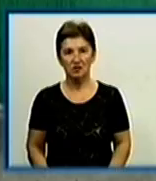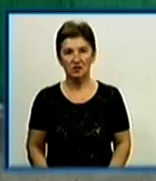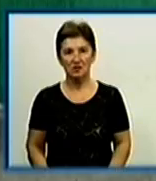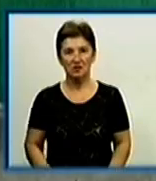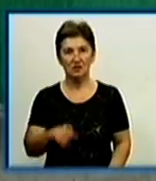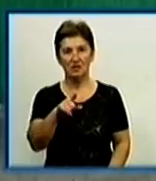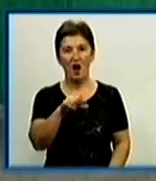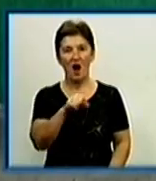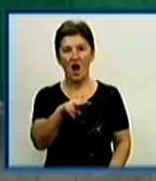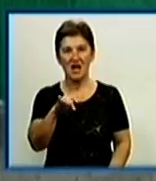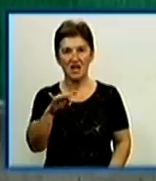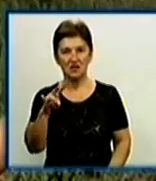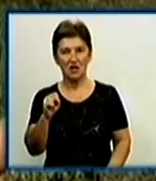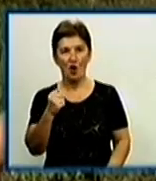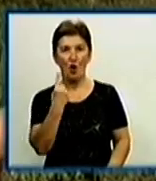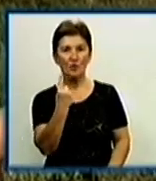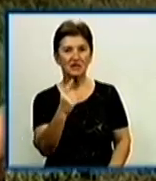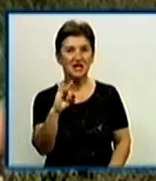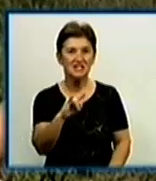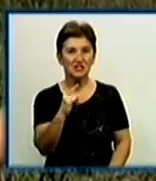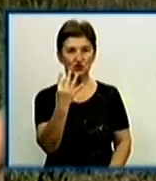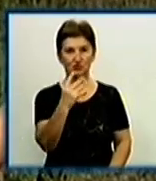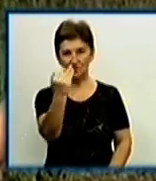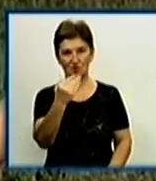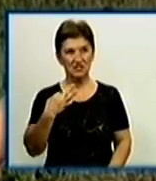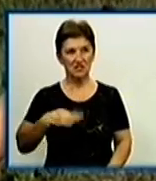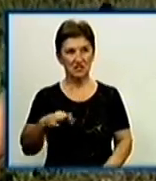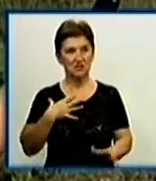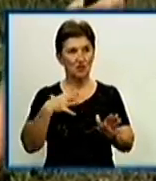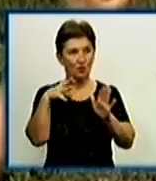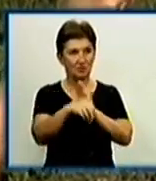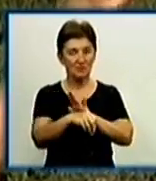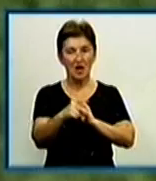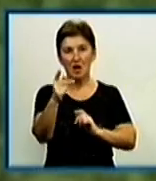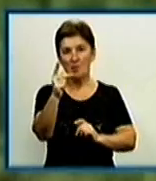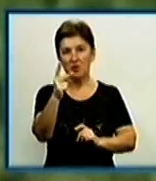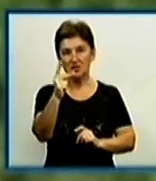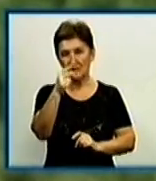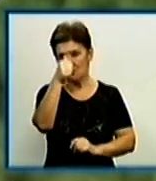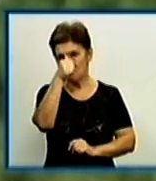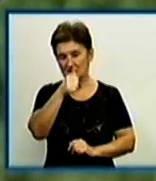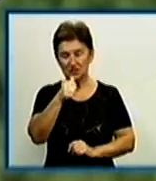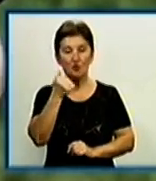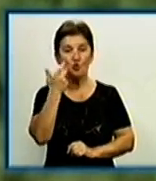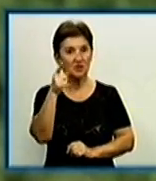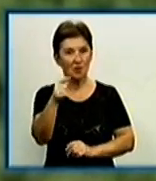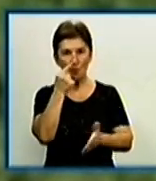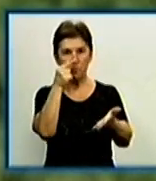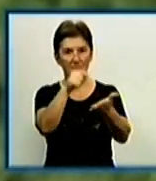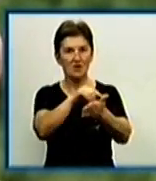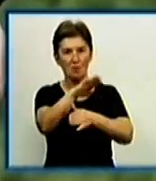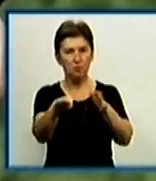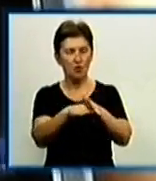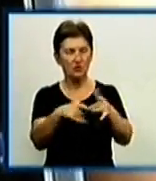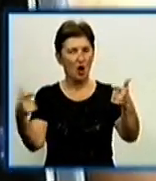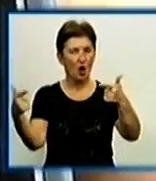Пані Аліна – одна з чотирьох матерів, яка не вірить у те, що її син загинув. Розповідає, що півтора місяці тому, якраз в той день, коли Максим попав під обстріл,